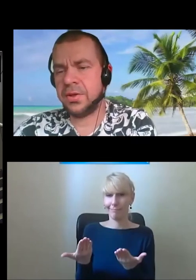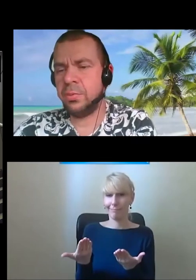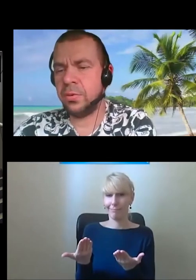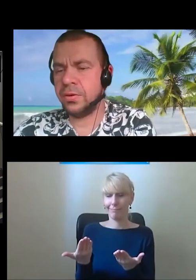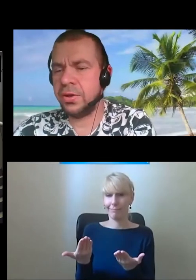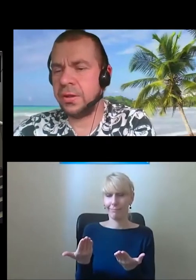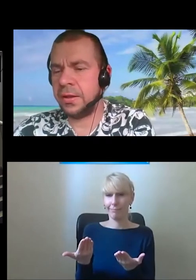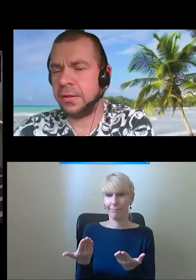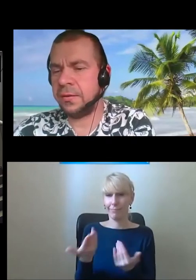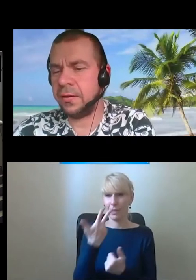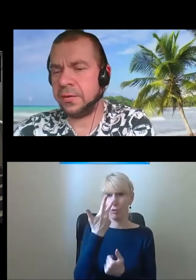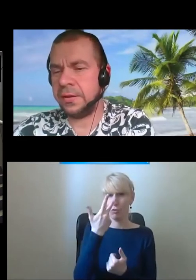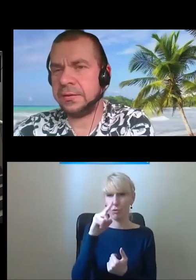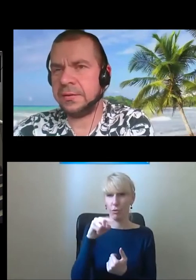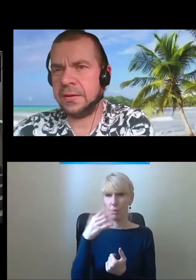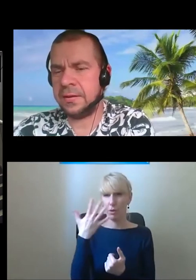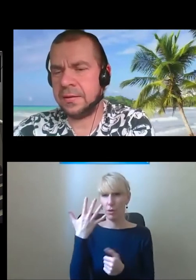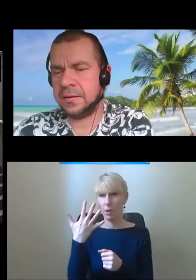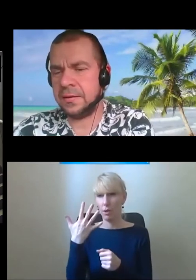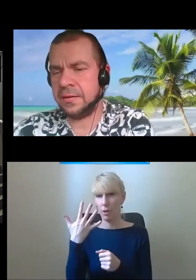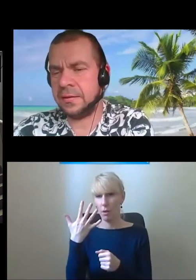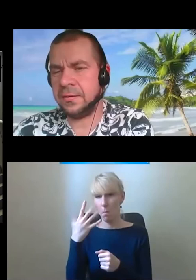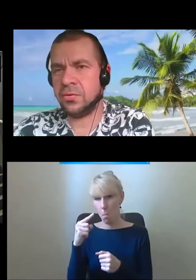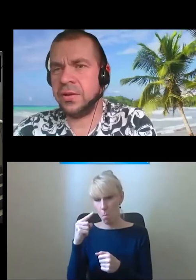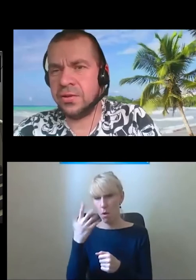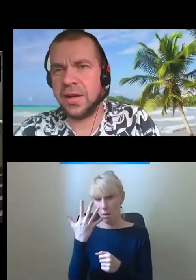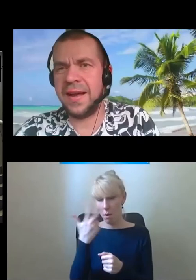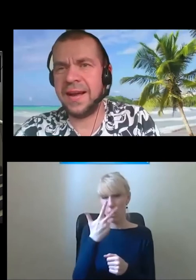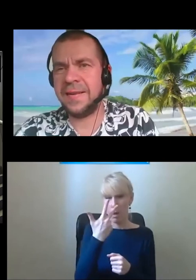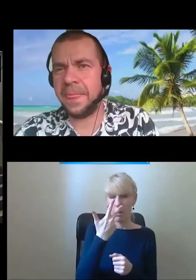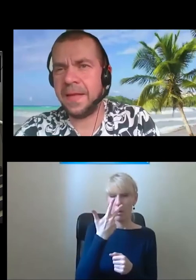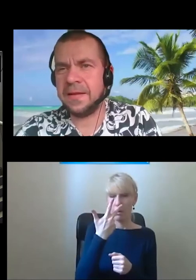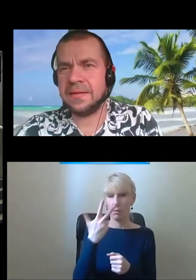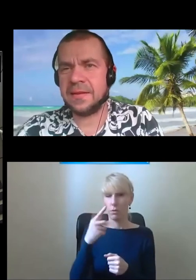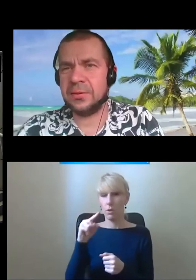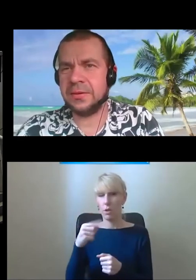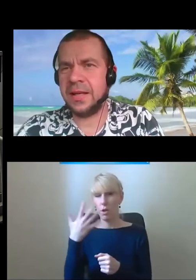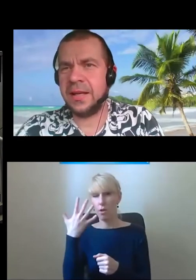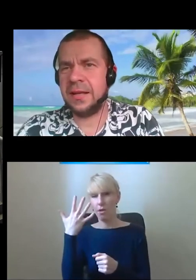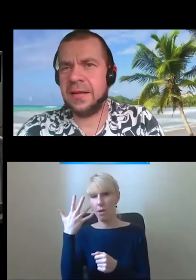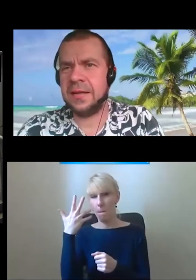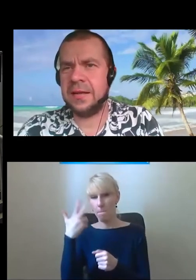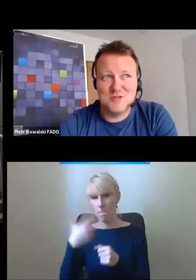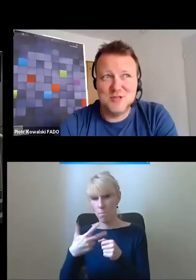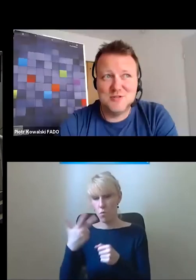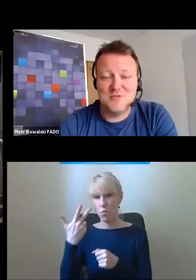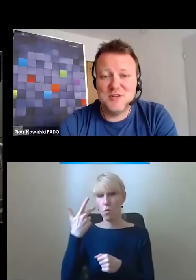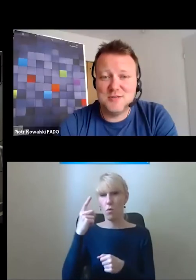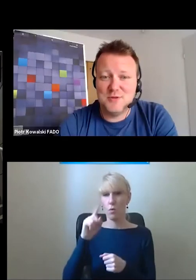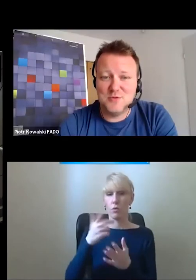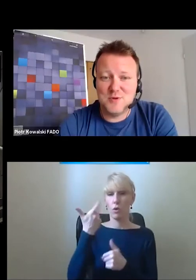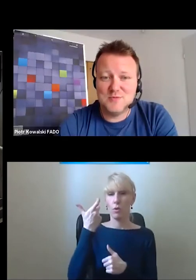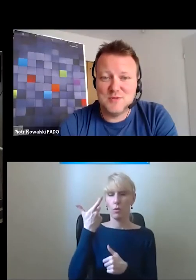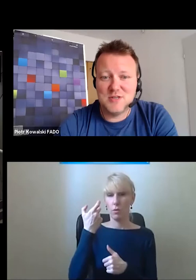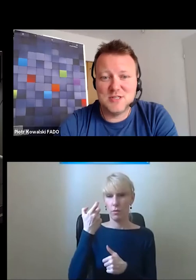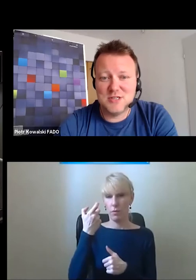Trzy i pół godziny. To jest... już liczę. Sekundę. 180, 200